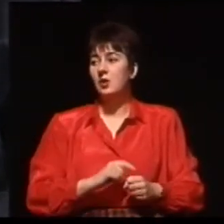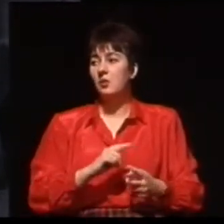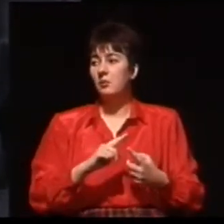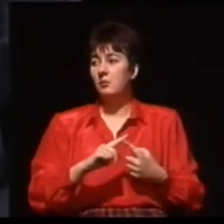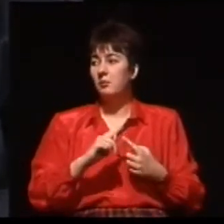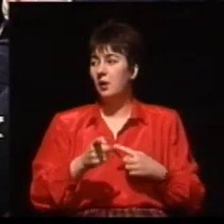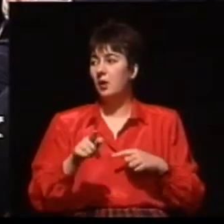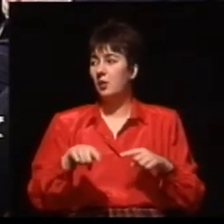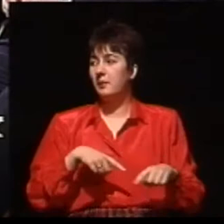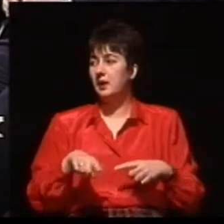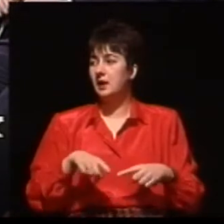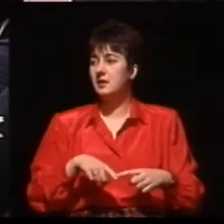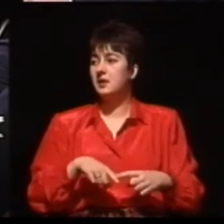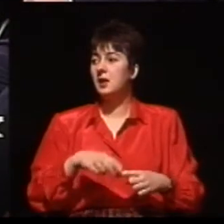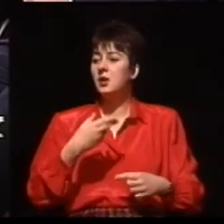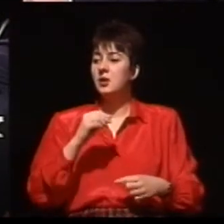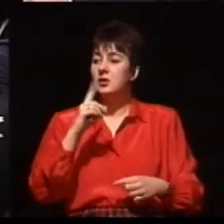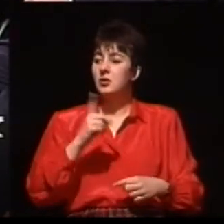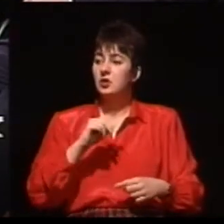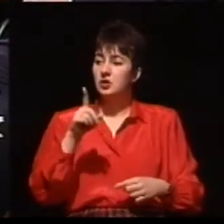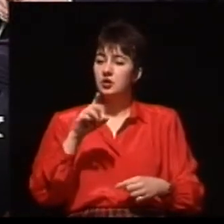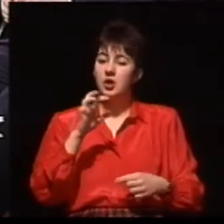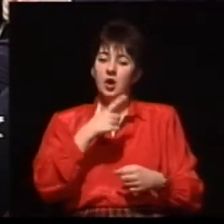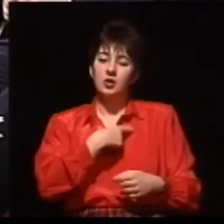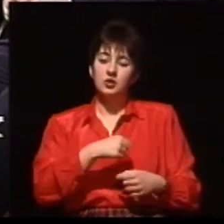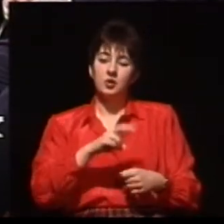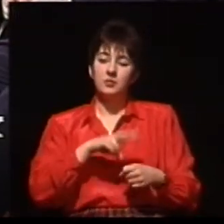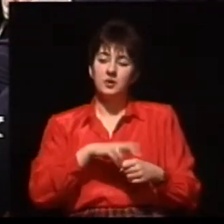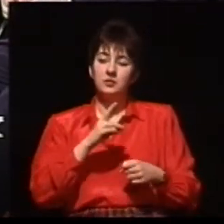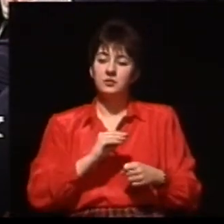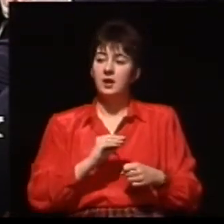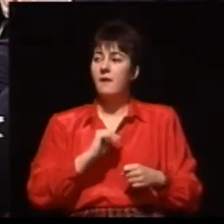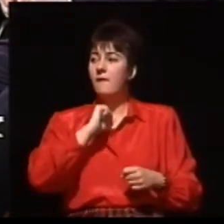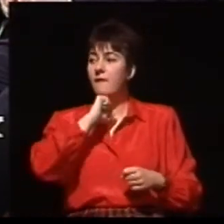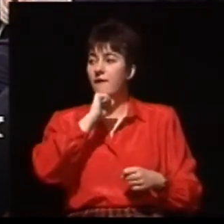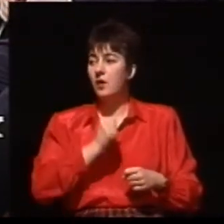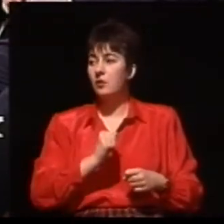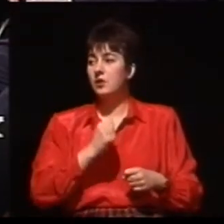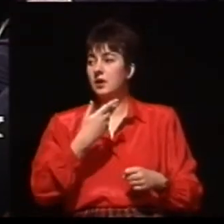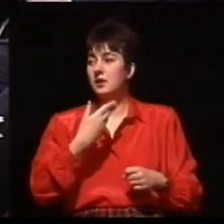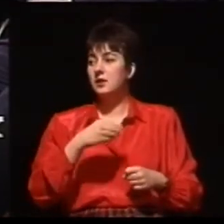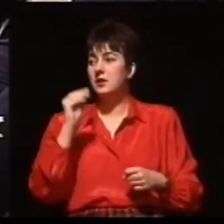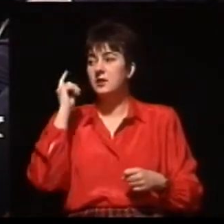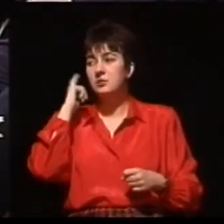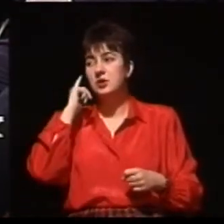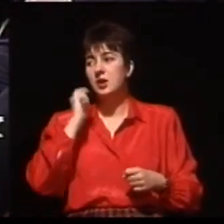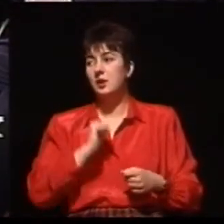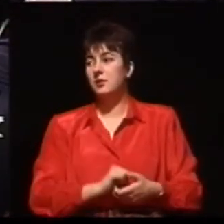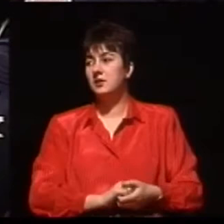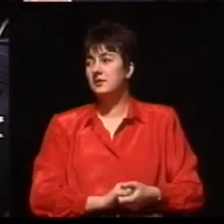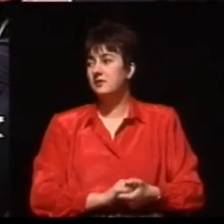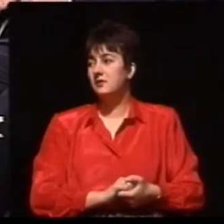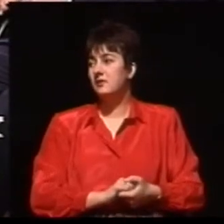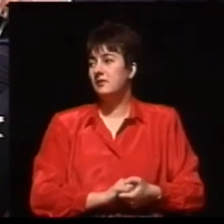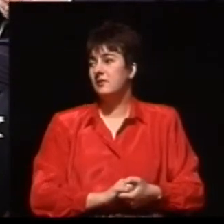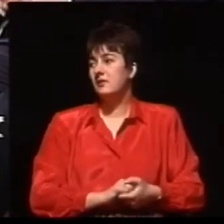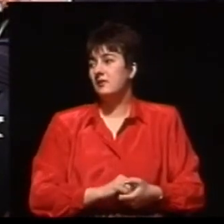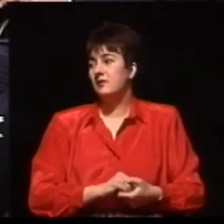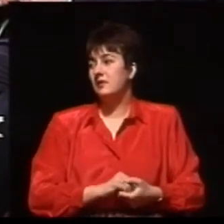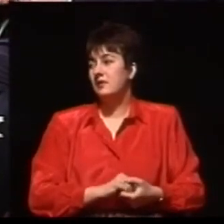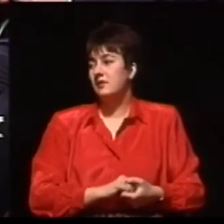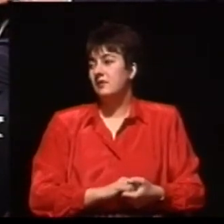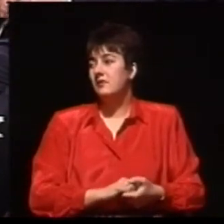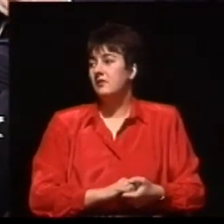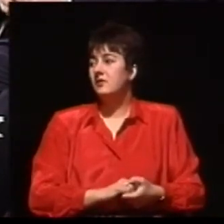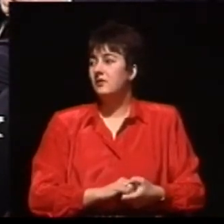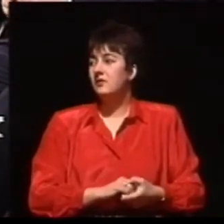słyszał. I bardzo stopniowo wprowadzamy go w świat dźwięków, żeby od najbardziej łagodnych dźwięków,